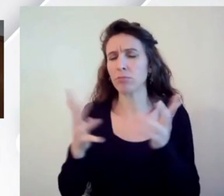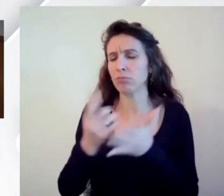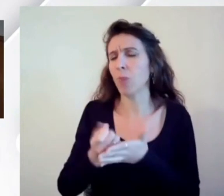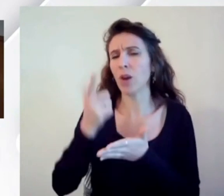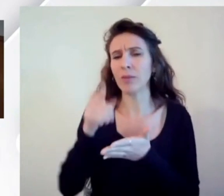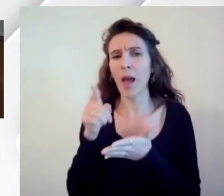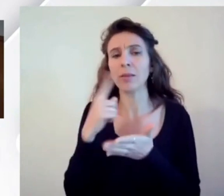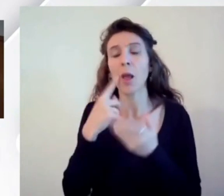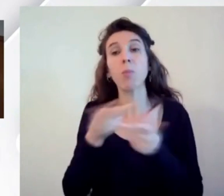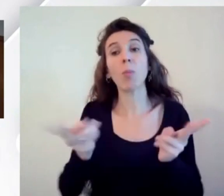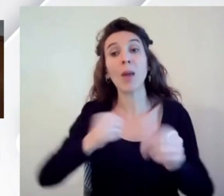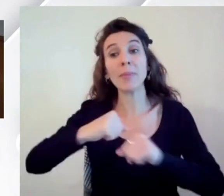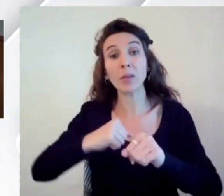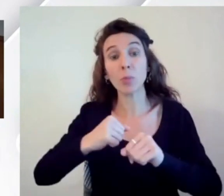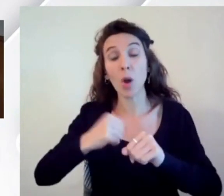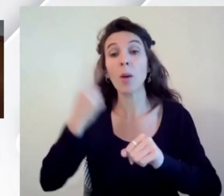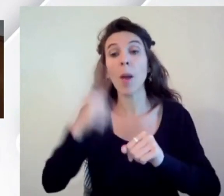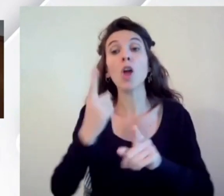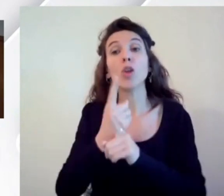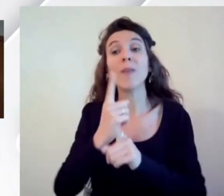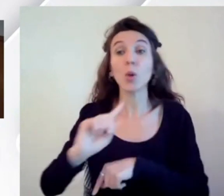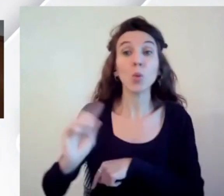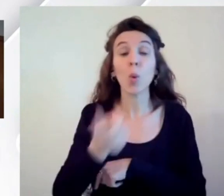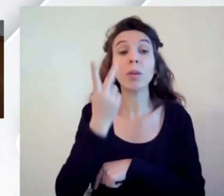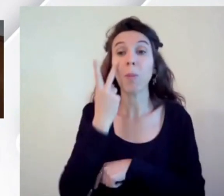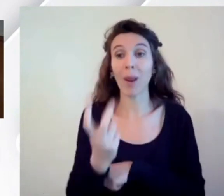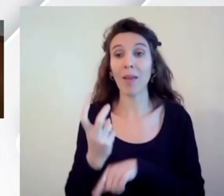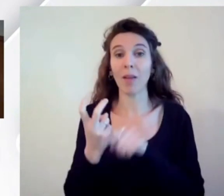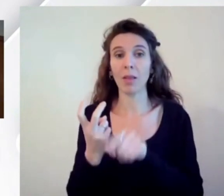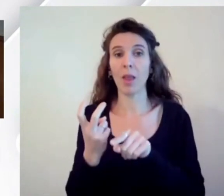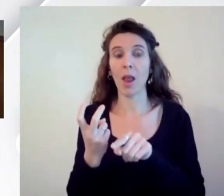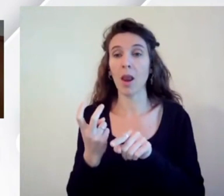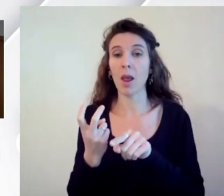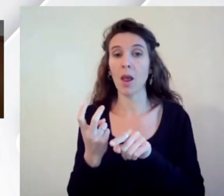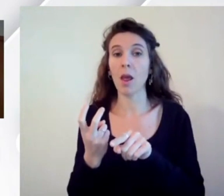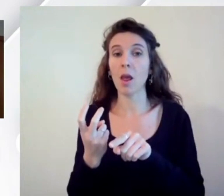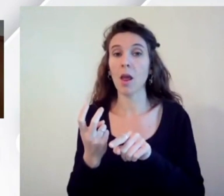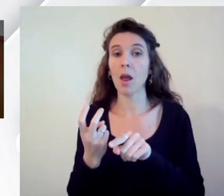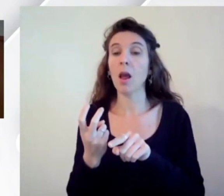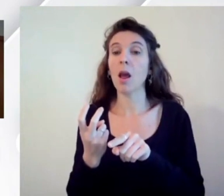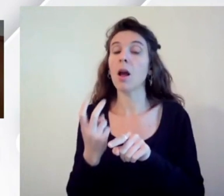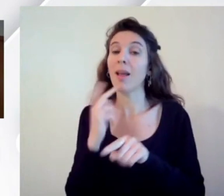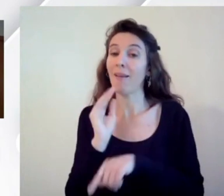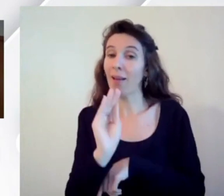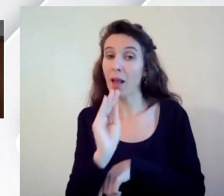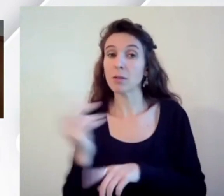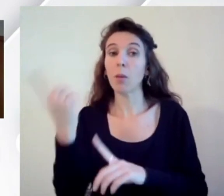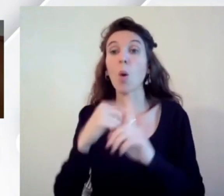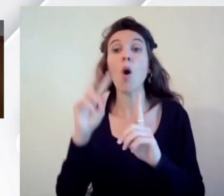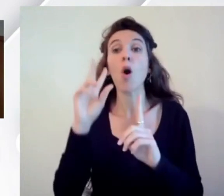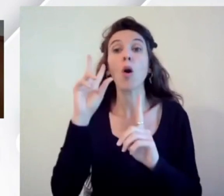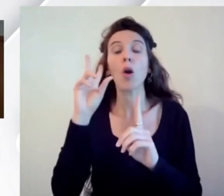dovete in qualche modo prevedere anche la richiesta e la conoscenza di